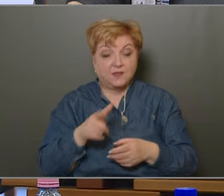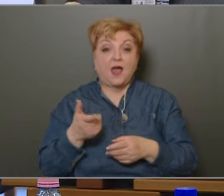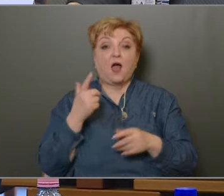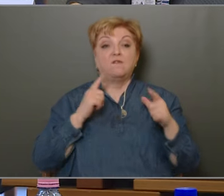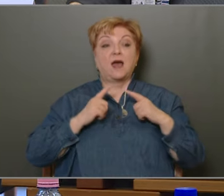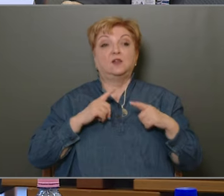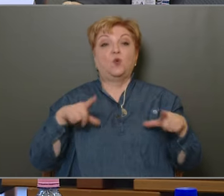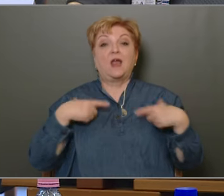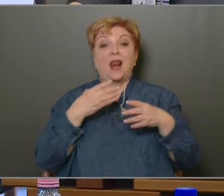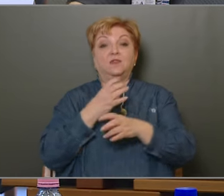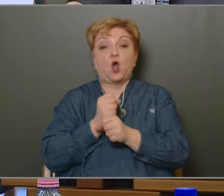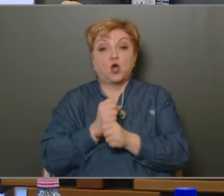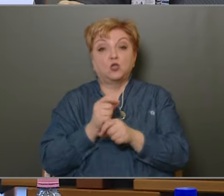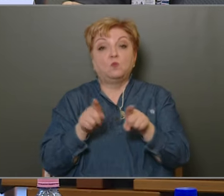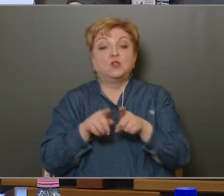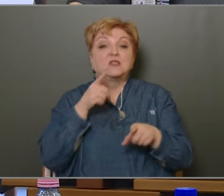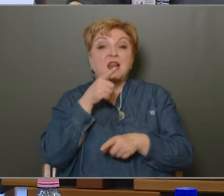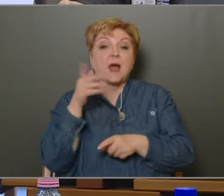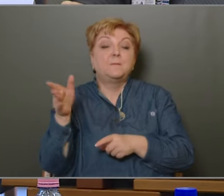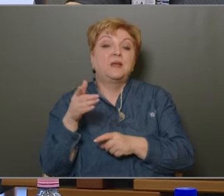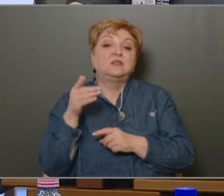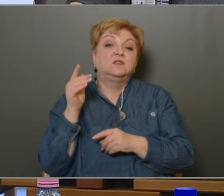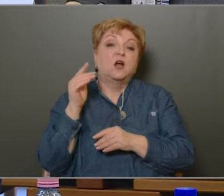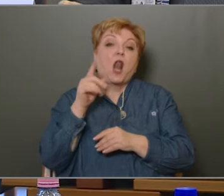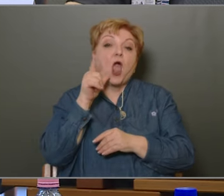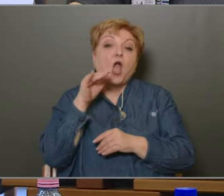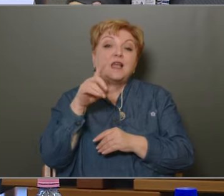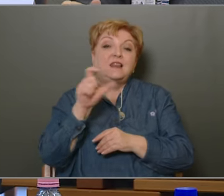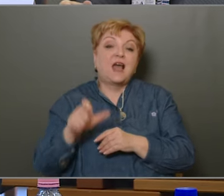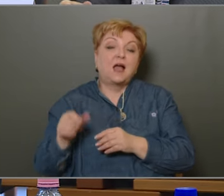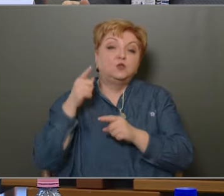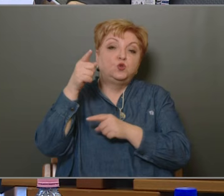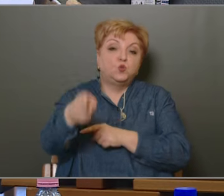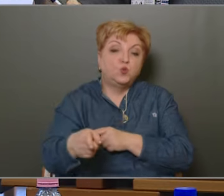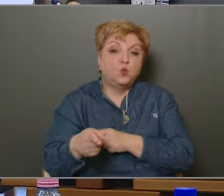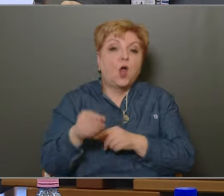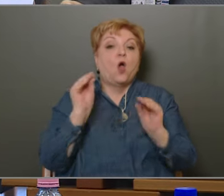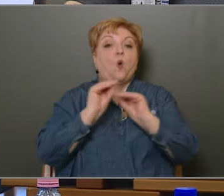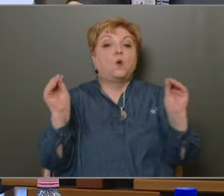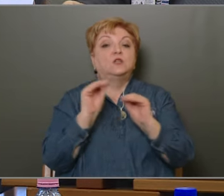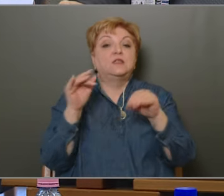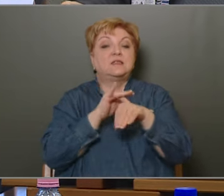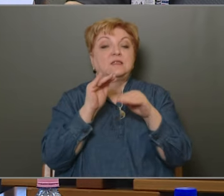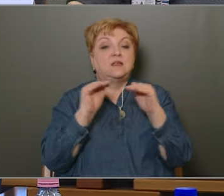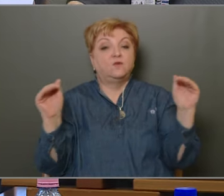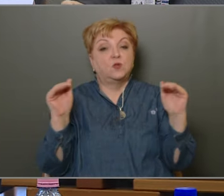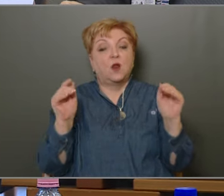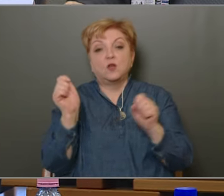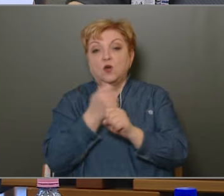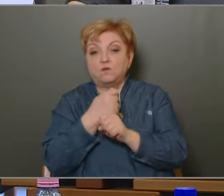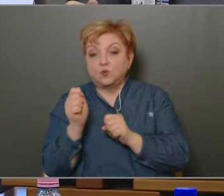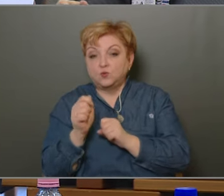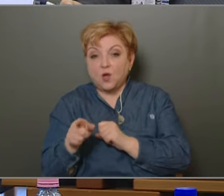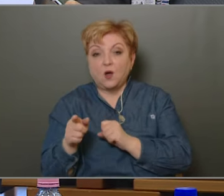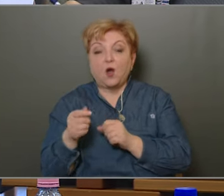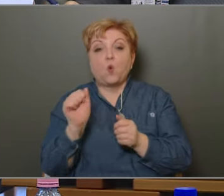ha várható élettartalmunk nálunk is annyi lenne, mint a lajtántul, ha oktatás színvonal javulna, Uniótól kapott forrásokat az